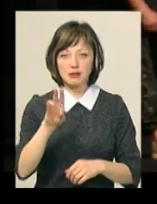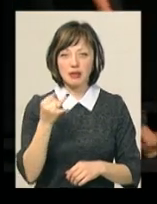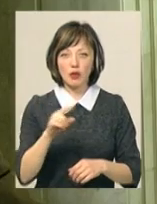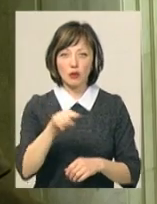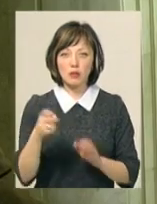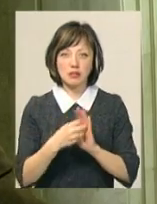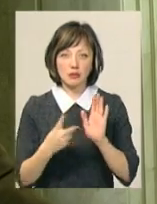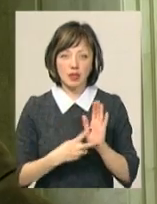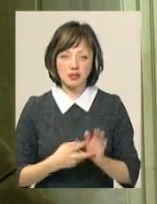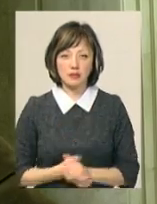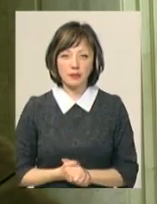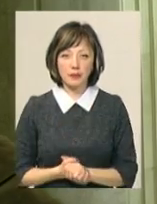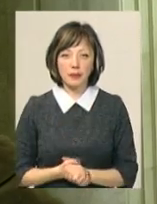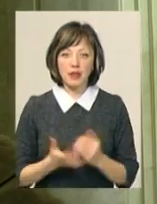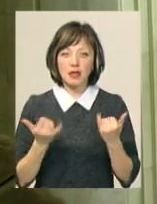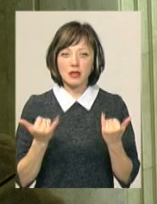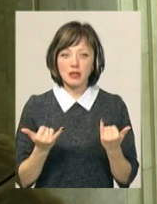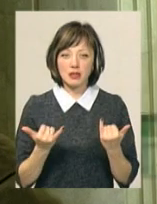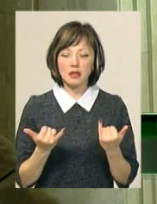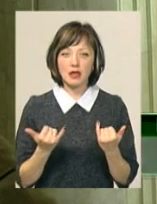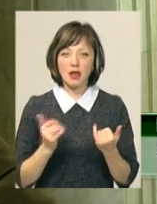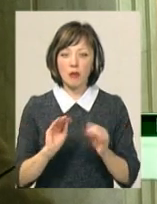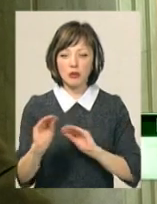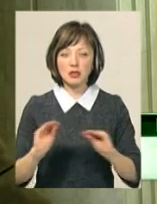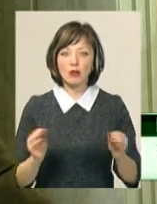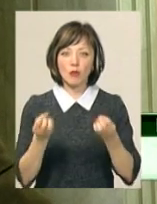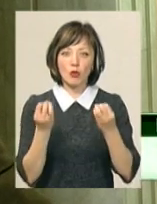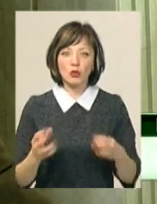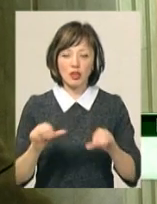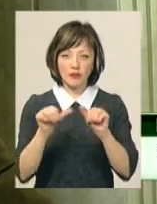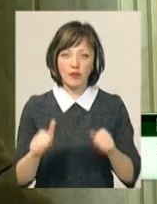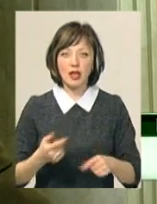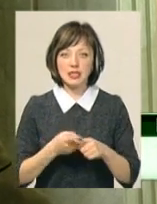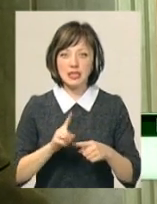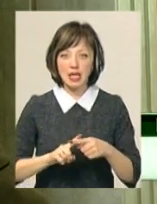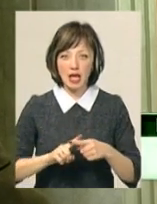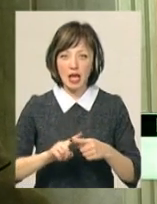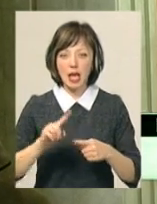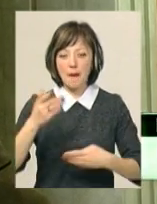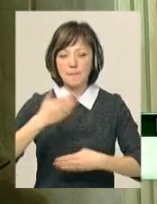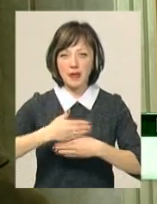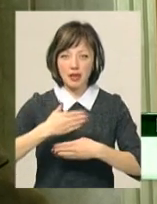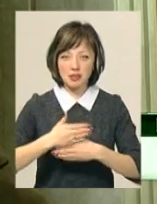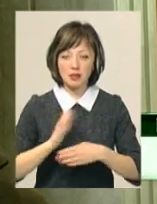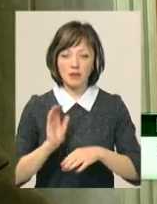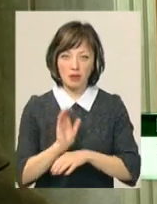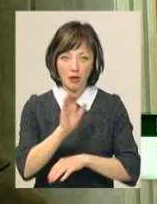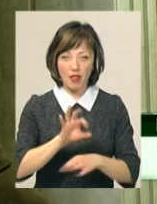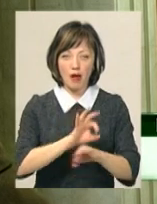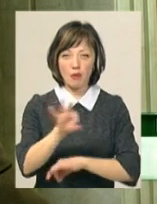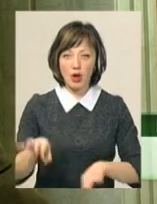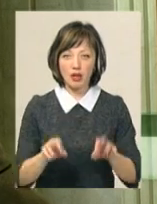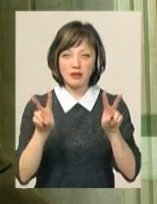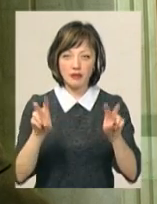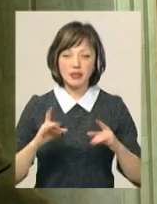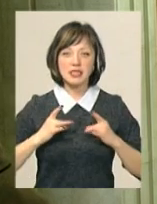17. З ними я поставила спрощений варіант вже цієї п'єси, яка піде на проєкт, теж називався